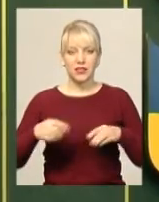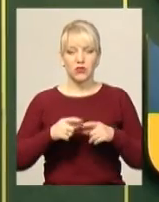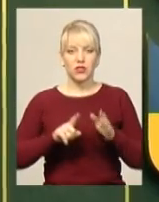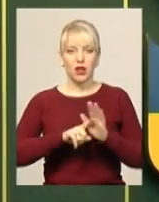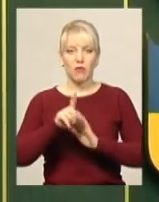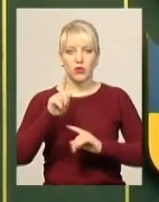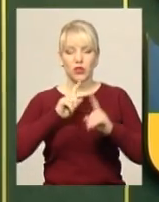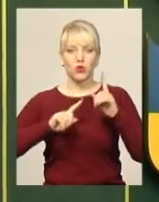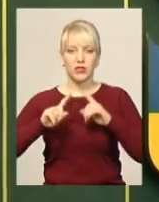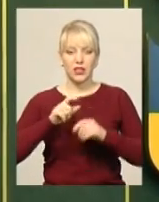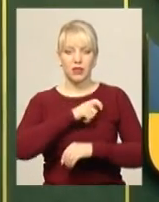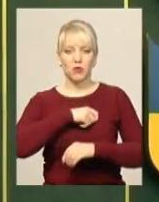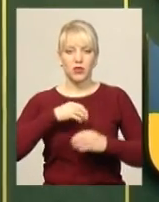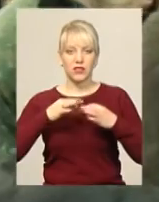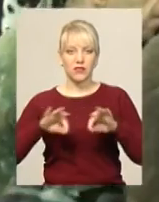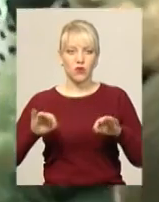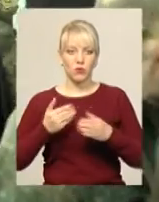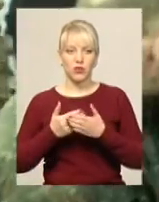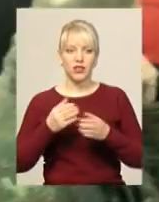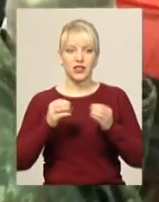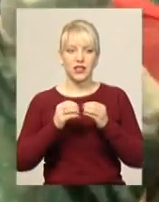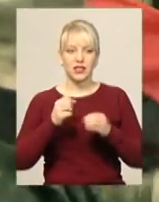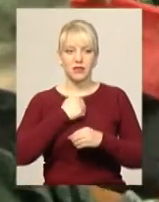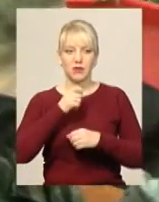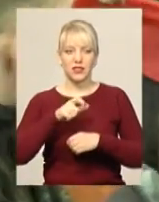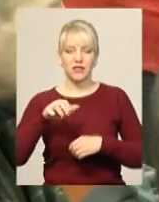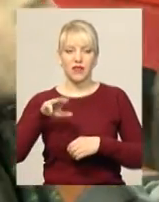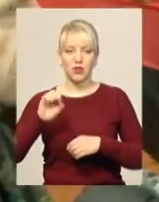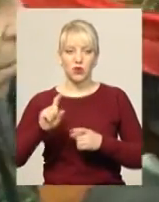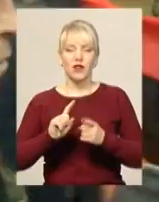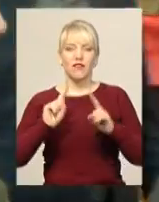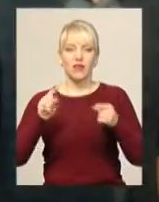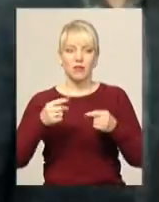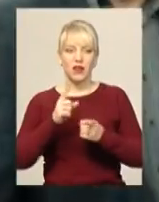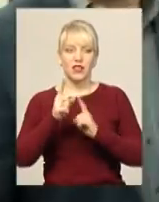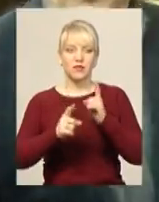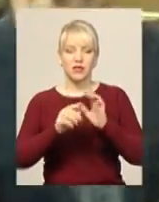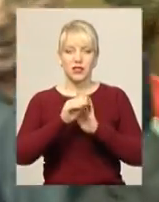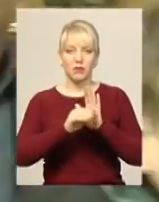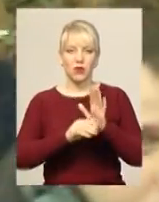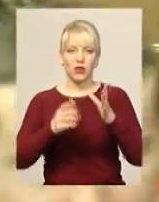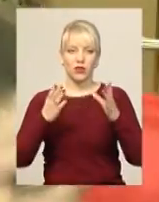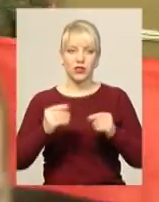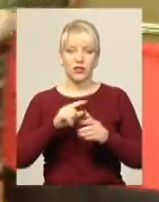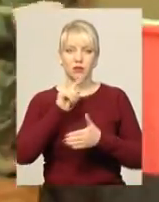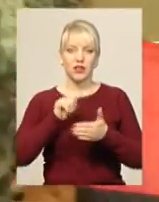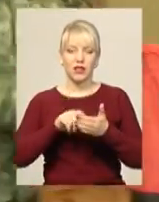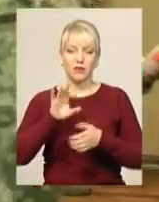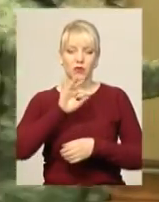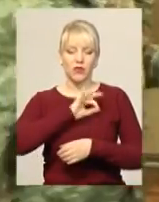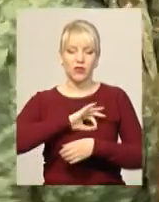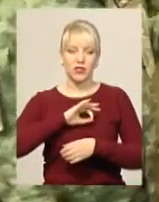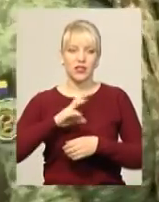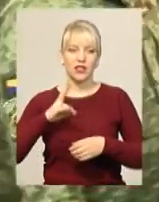депутати Свободівці та близько 10 бійців АТО вимагали від депутатів обласної ради змінити порядок денний. А саме питання про використання на